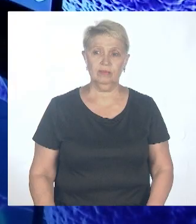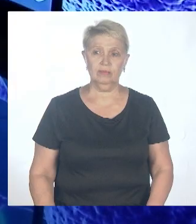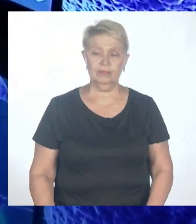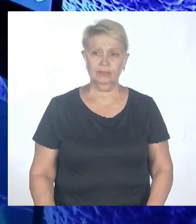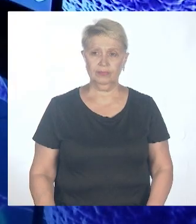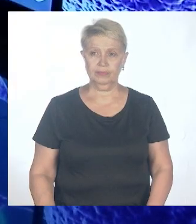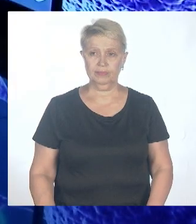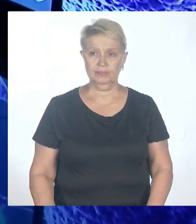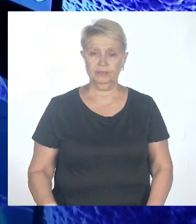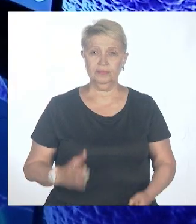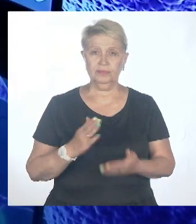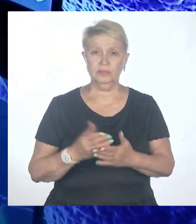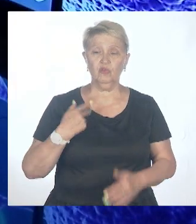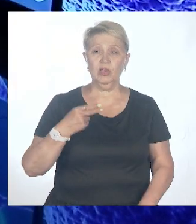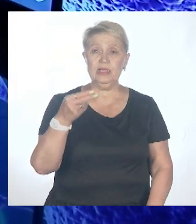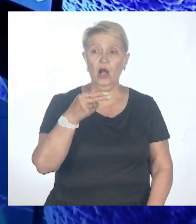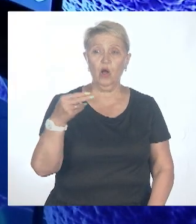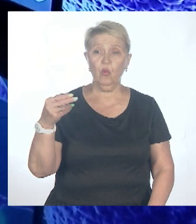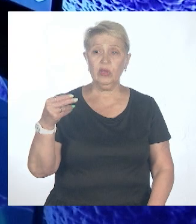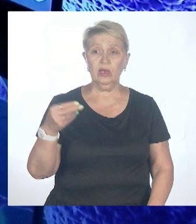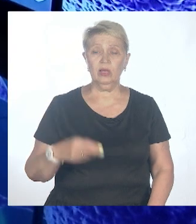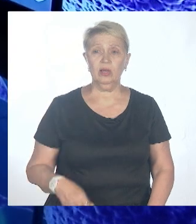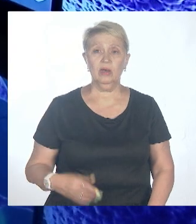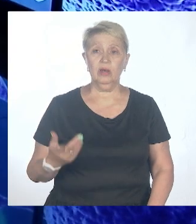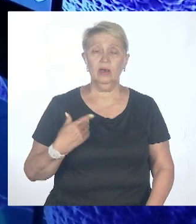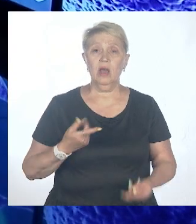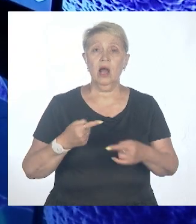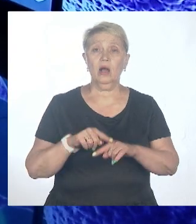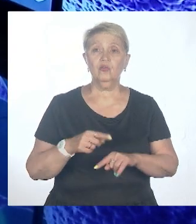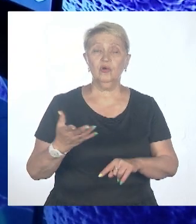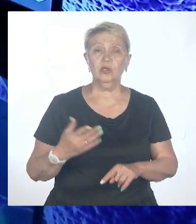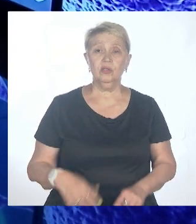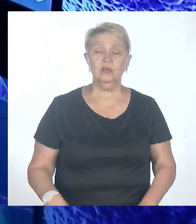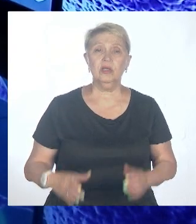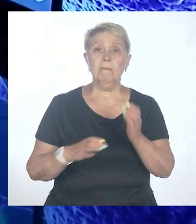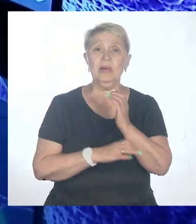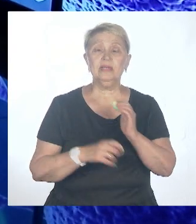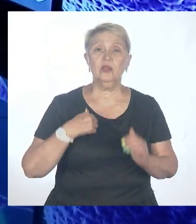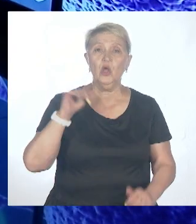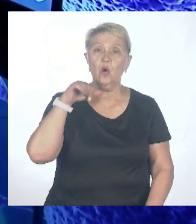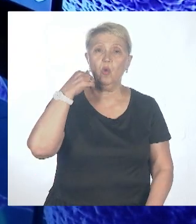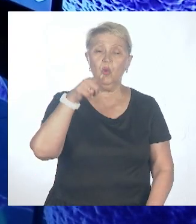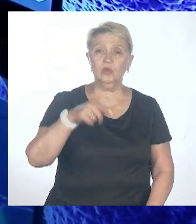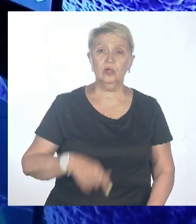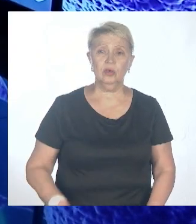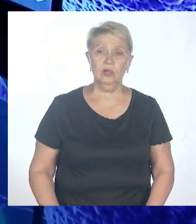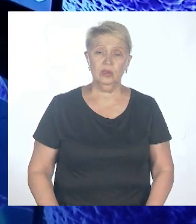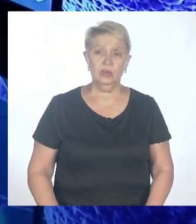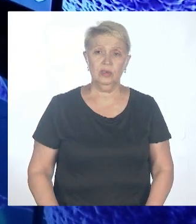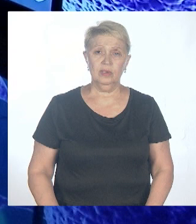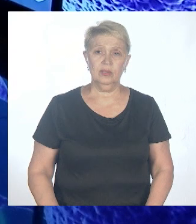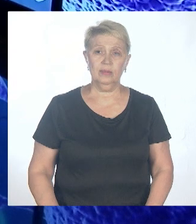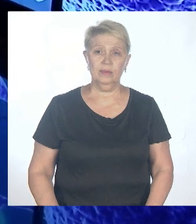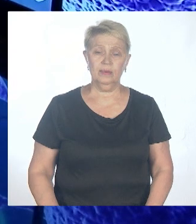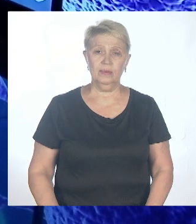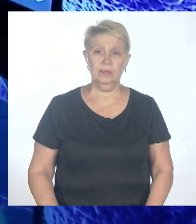Вот заголовки, от которых в свете вот этих нескольких лет последних, как-то, ну, конечно, не стынет кровь в жилах,